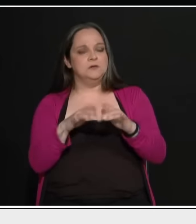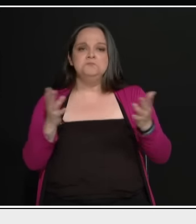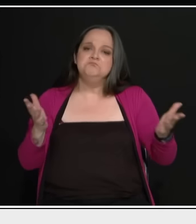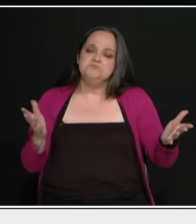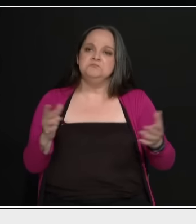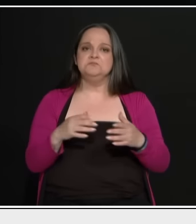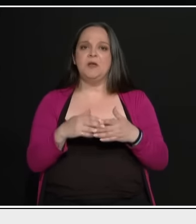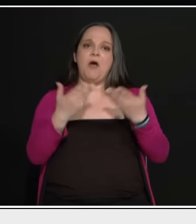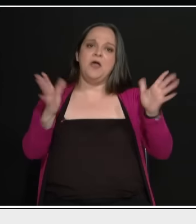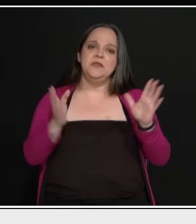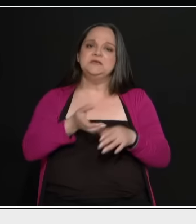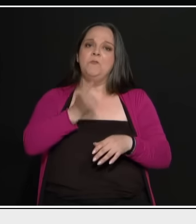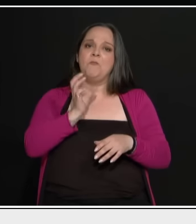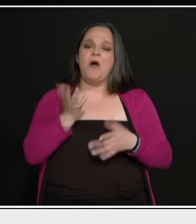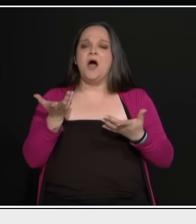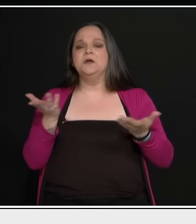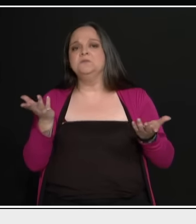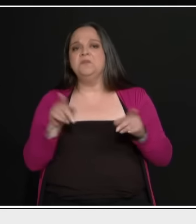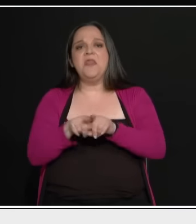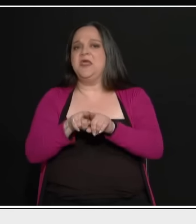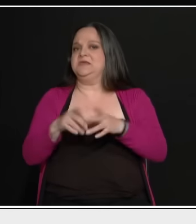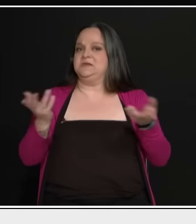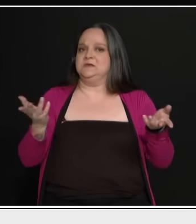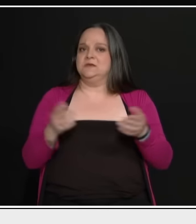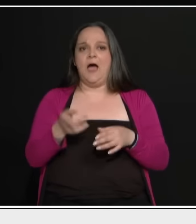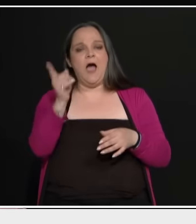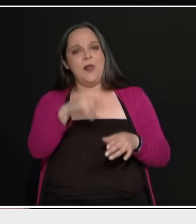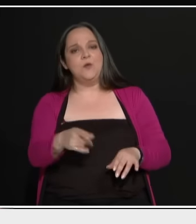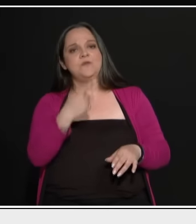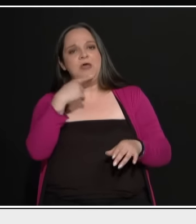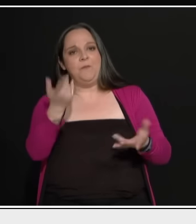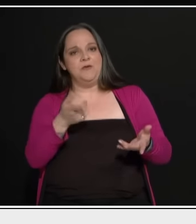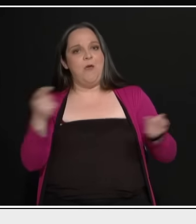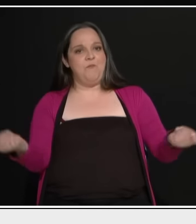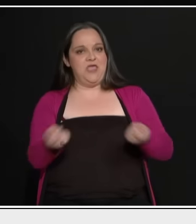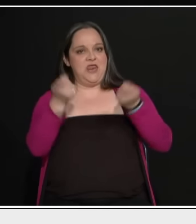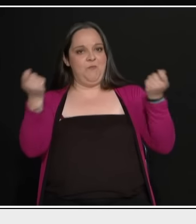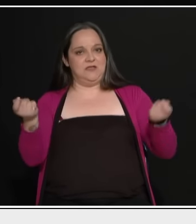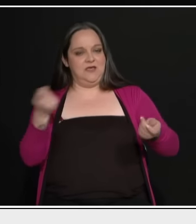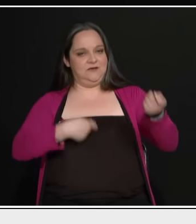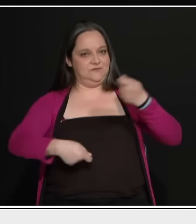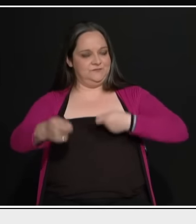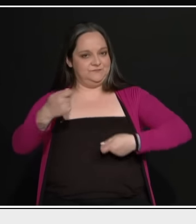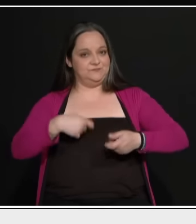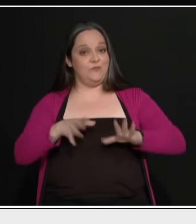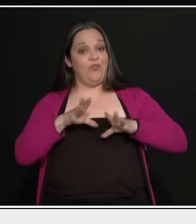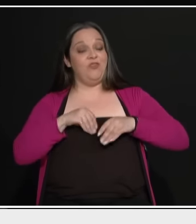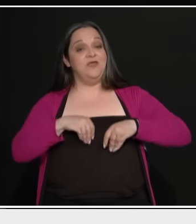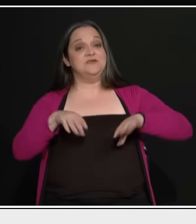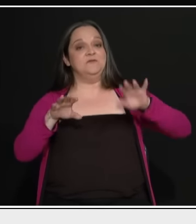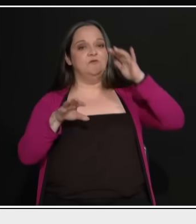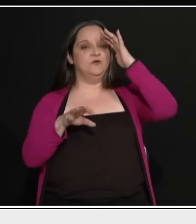δεν νομίζω να μην δουλεύει ο άλλος. Να πω το άλλο που μπορεί να πει, ο επιχειρηματίας που δεν συμφωνεί με τη δική σας την πρόταση, πρόεδρε. Εγώ πιστεύω ότι